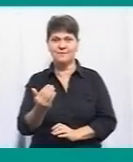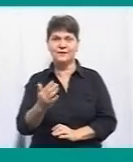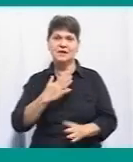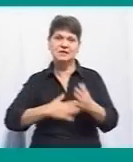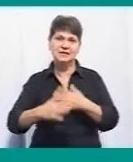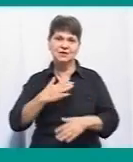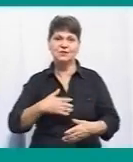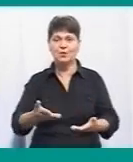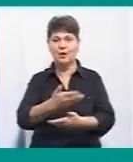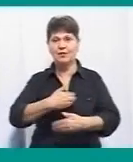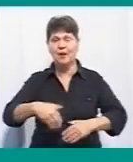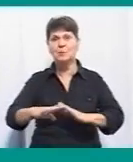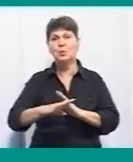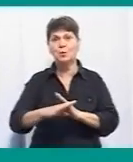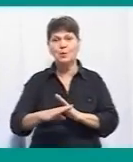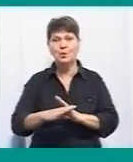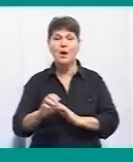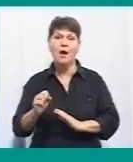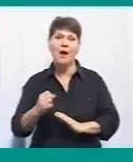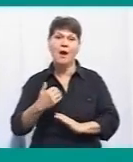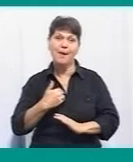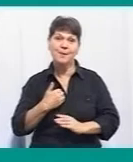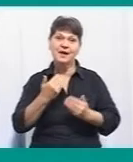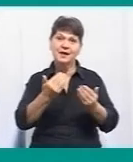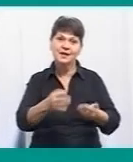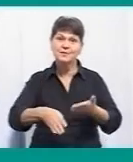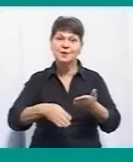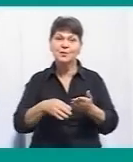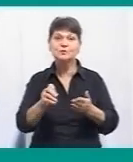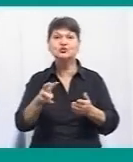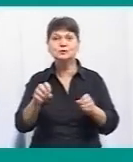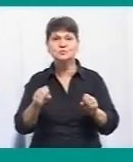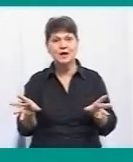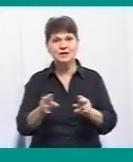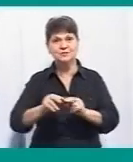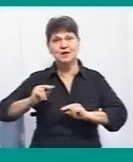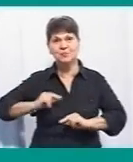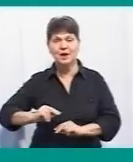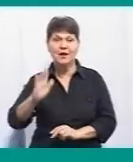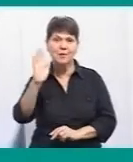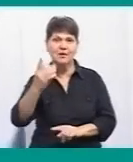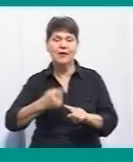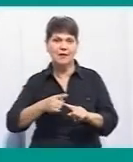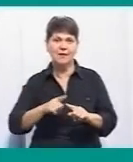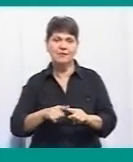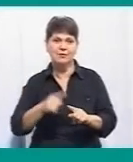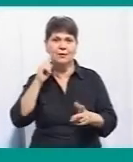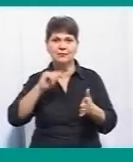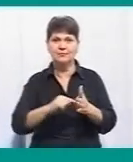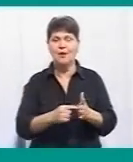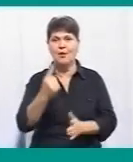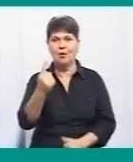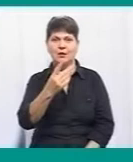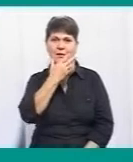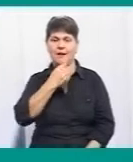задоволенням нам допоможуть, а ми їм чим зможемо. Тому співпраця на майбутнє як одне ціле на один